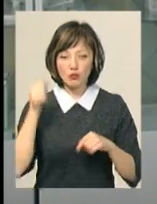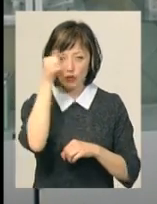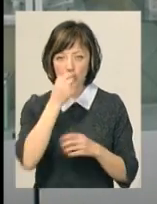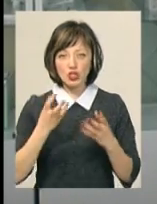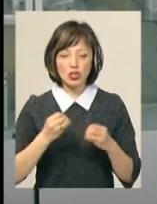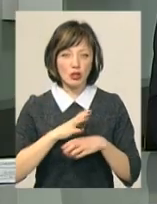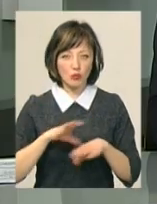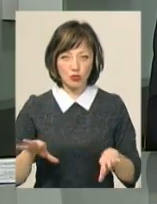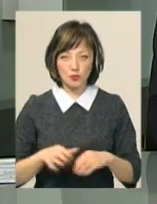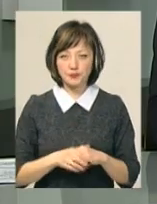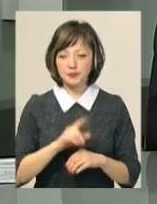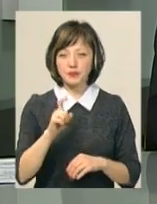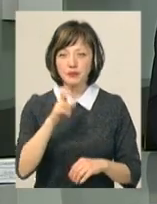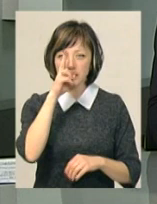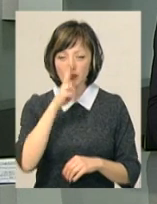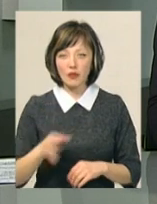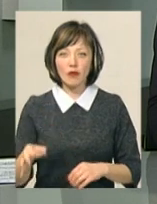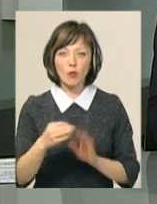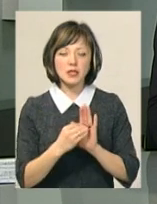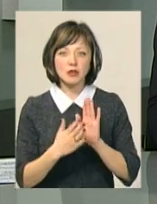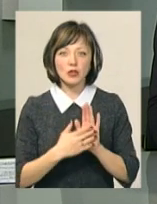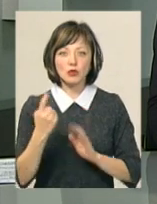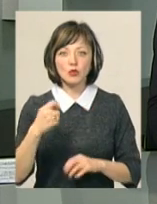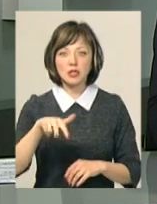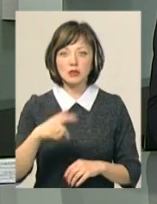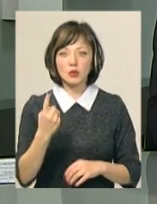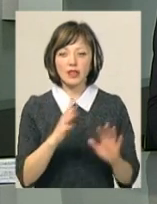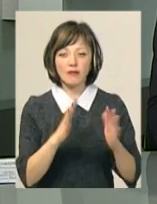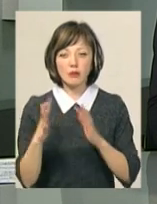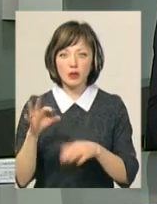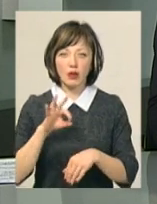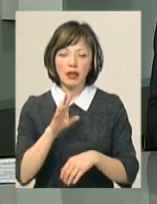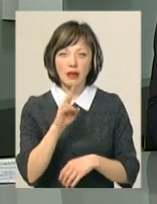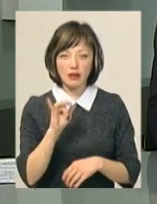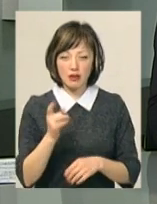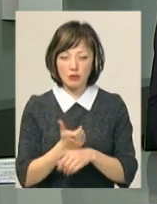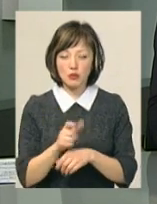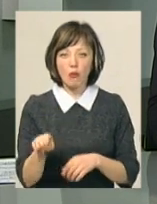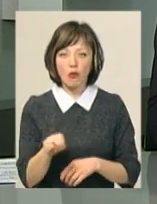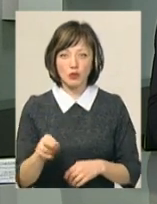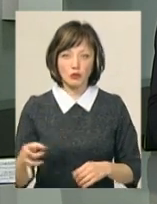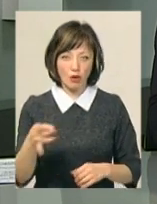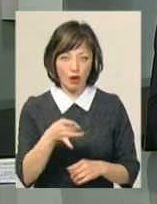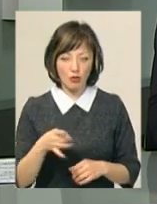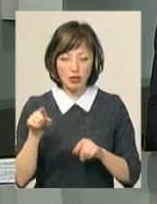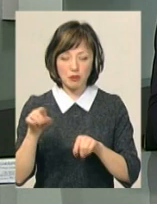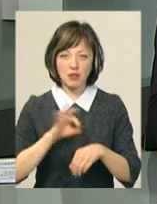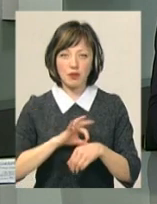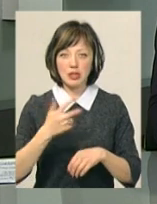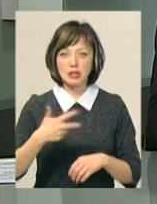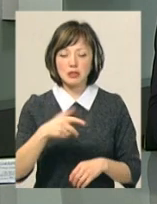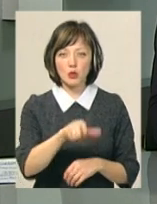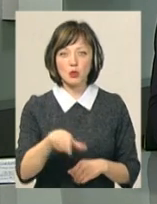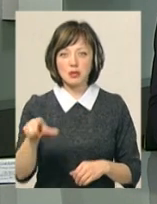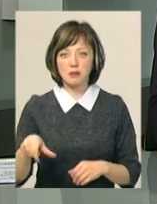ще не було. За два місяці на Хмельниччині зареєстрували 131 випадок кору, найбільше у Полонському районі. Там захворіли 30